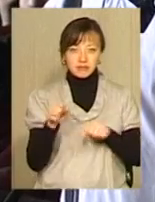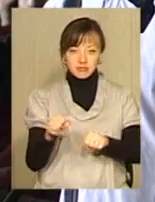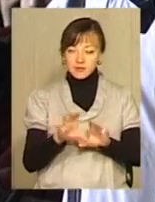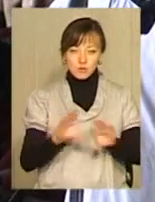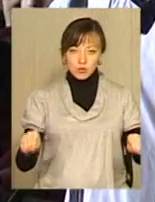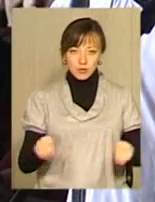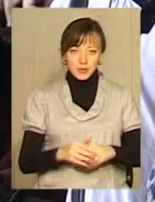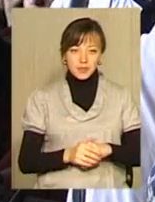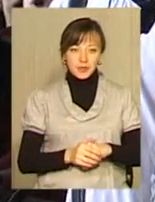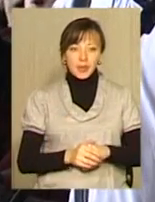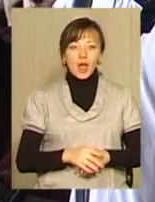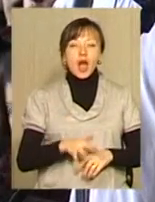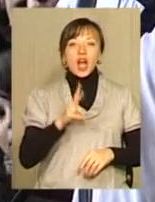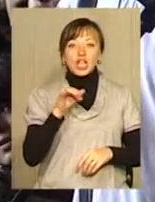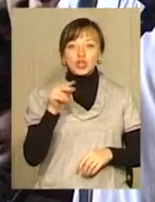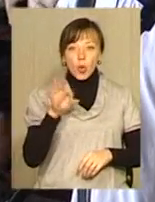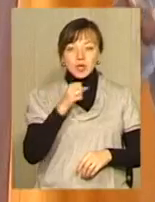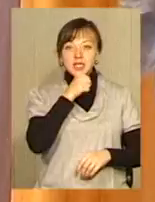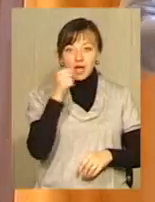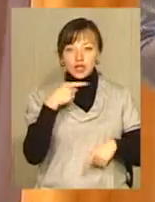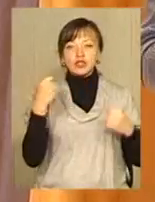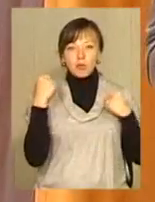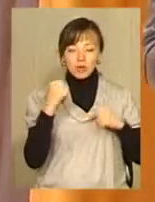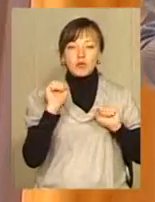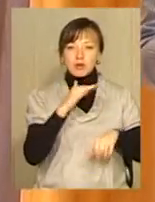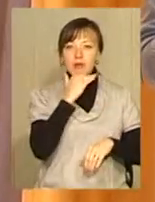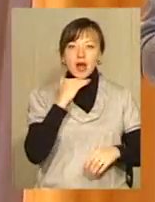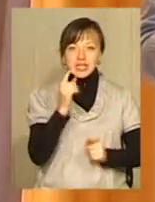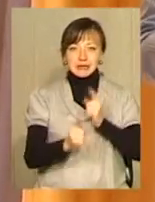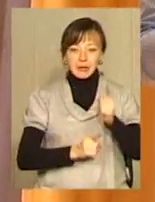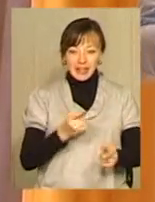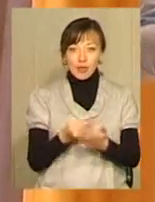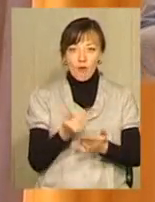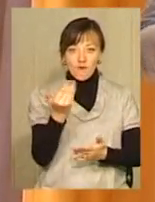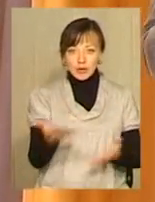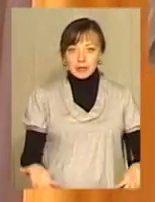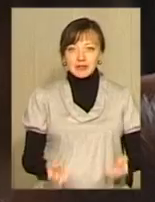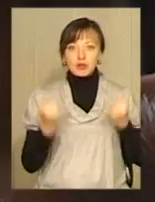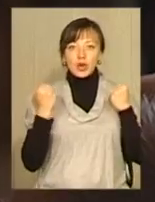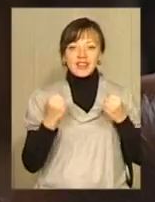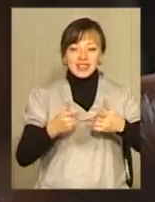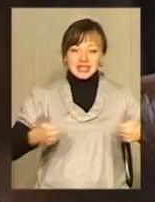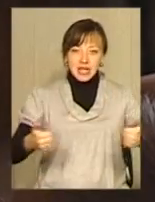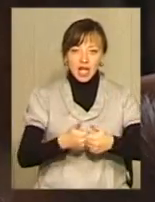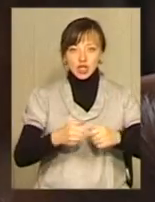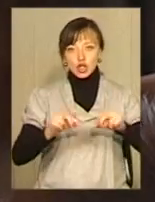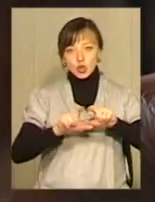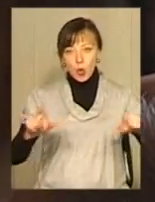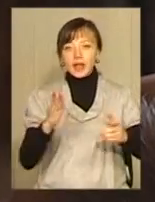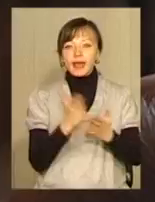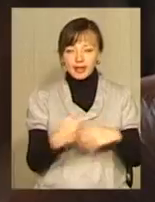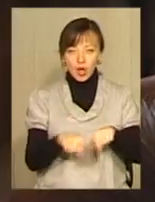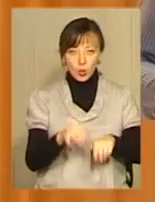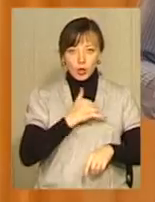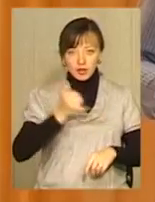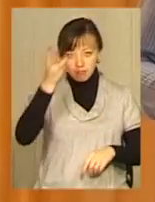Кличко старший твердо переконаний, що спорт здатен багато змінити. Саме тому фонд братів Кличків підтримує спортивні секції та школи. Є такі і на